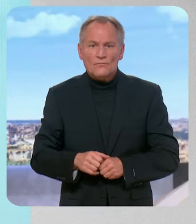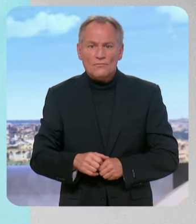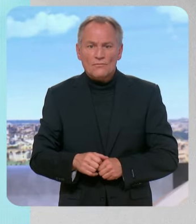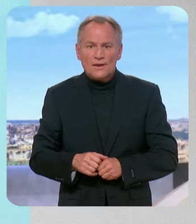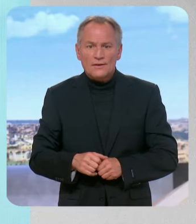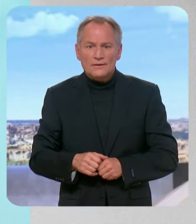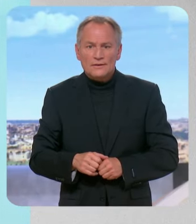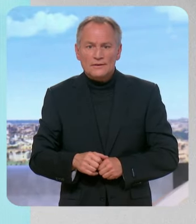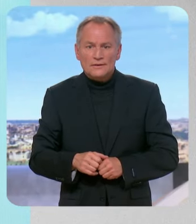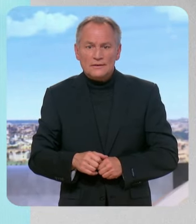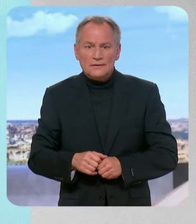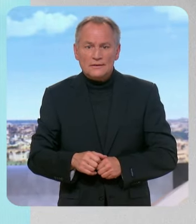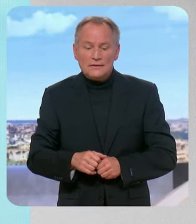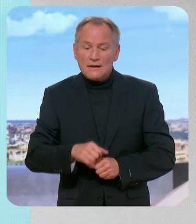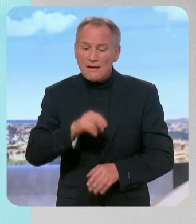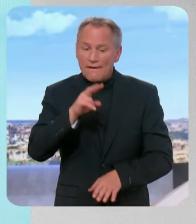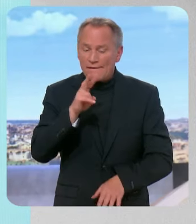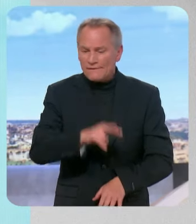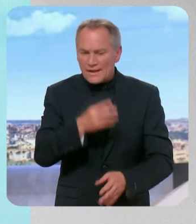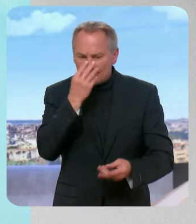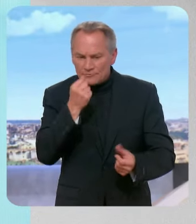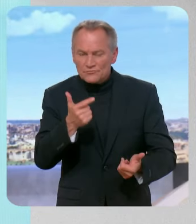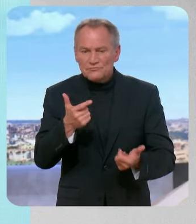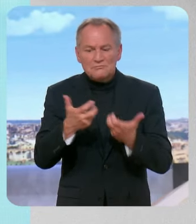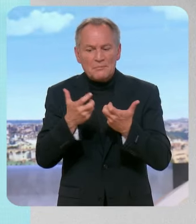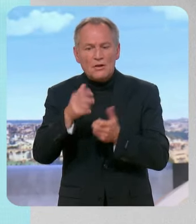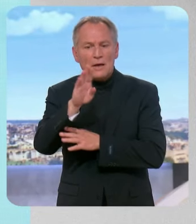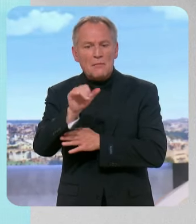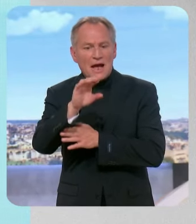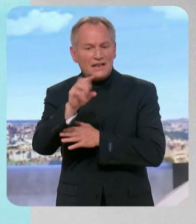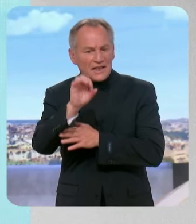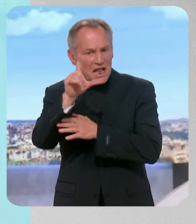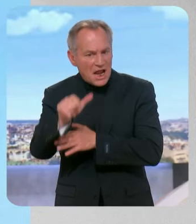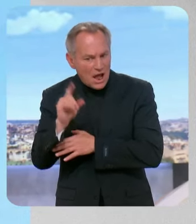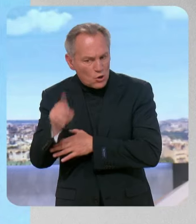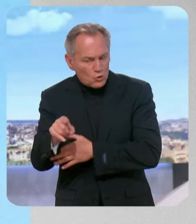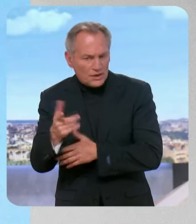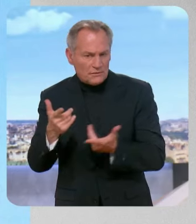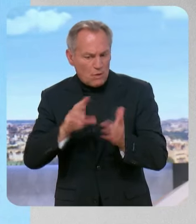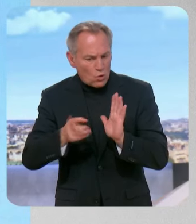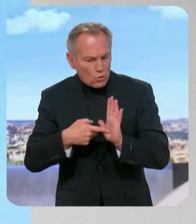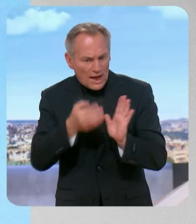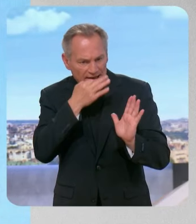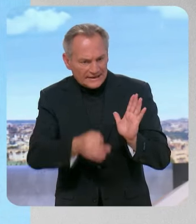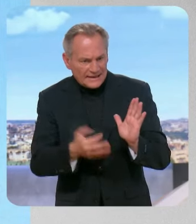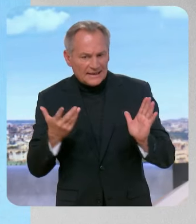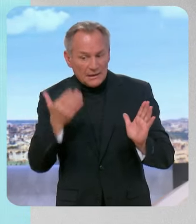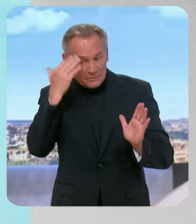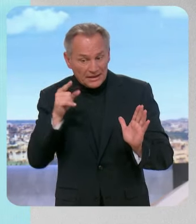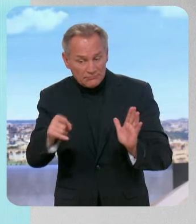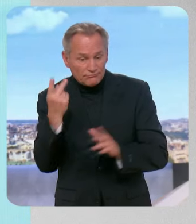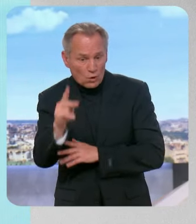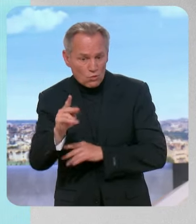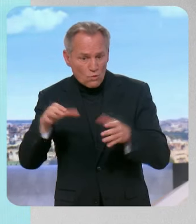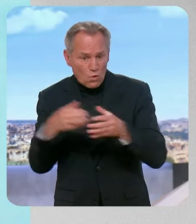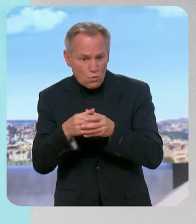ne donne pas quand même une coloration politique très particulière ? Est-ce que Jordan Bardella n'est pas légitime à dire que finalement ça mériterait une dissolution si son parti fait